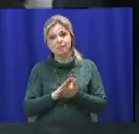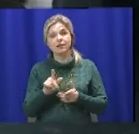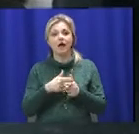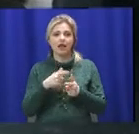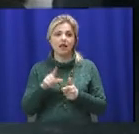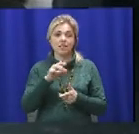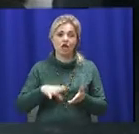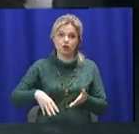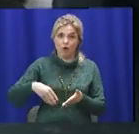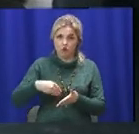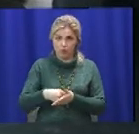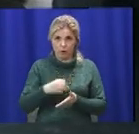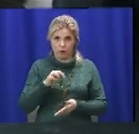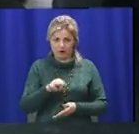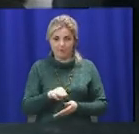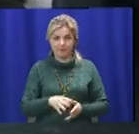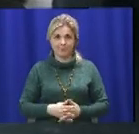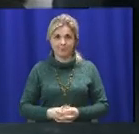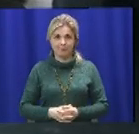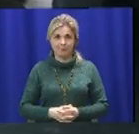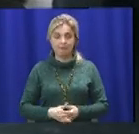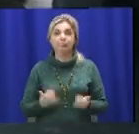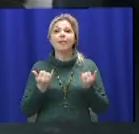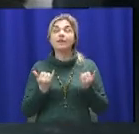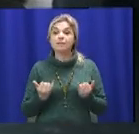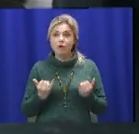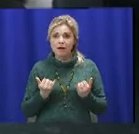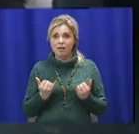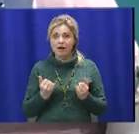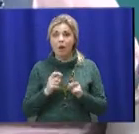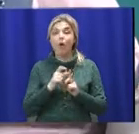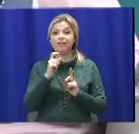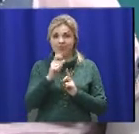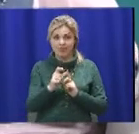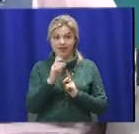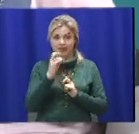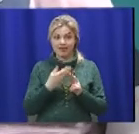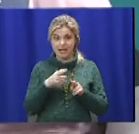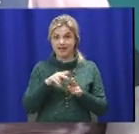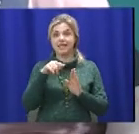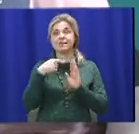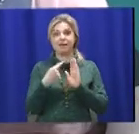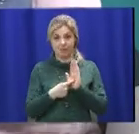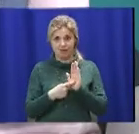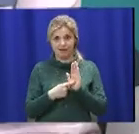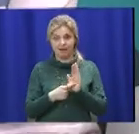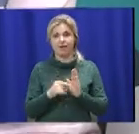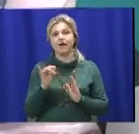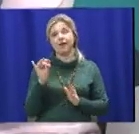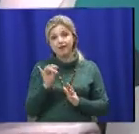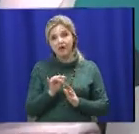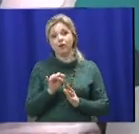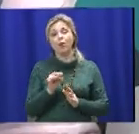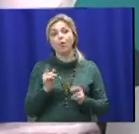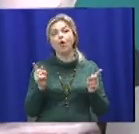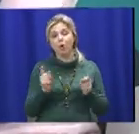сьогоднішній Ми тільки що відповіли на це запитання, і ще